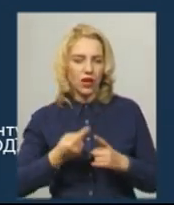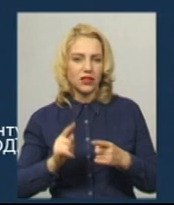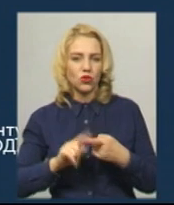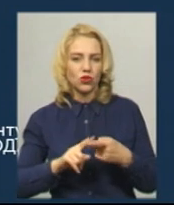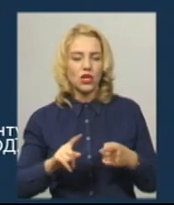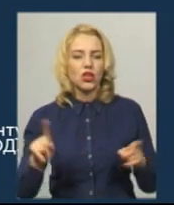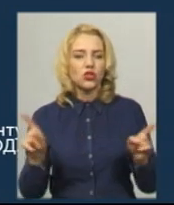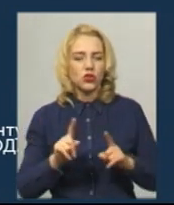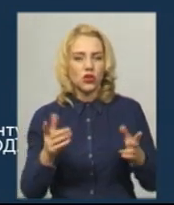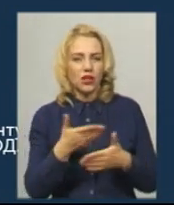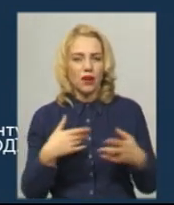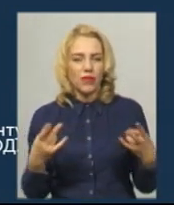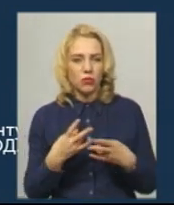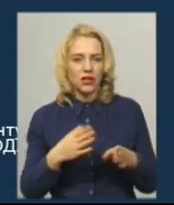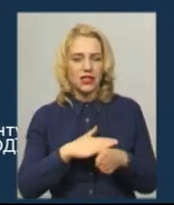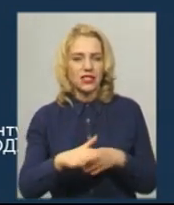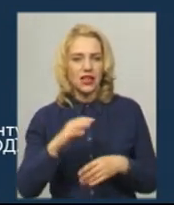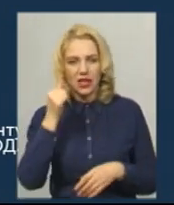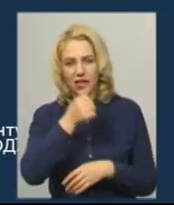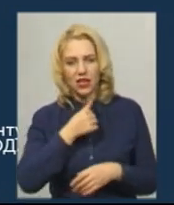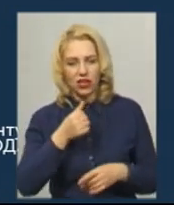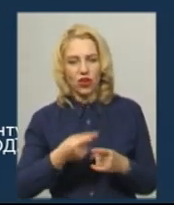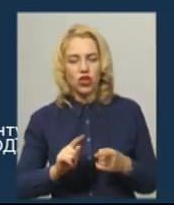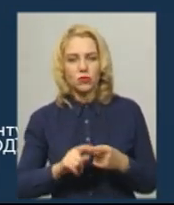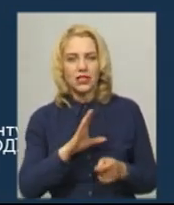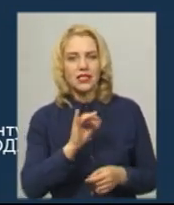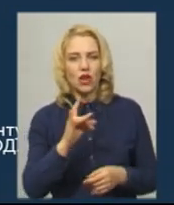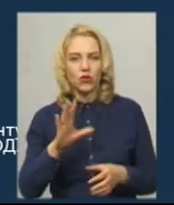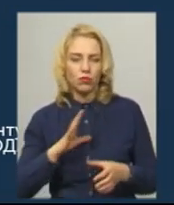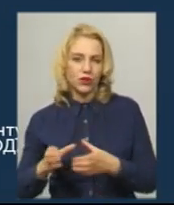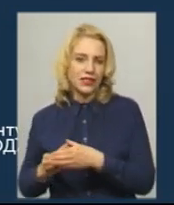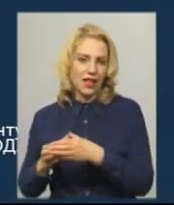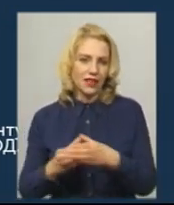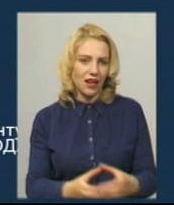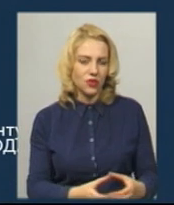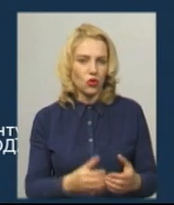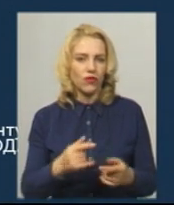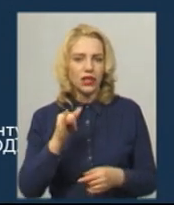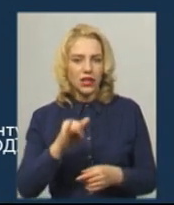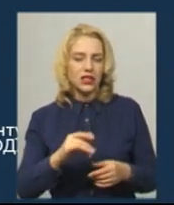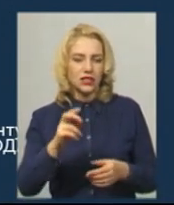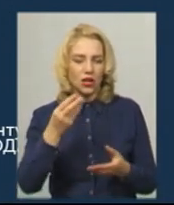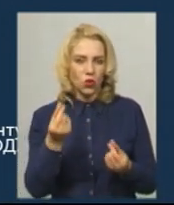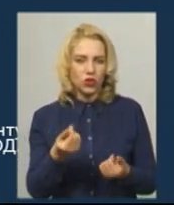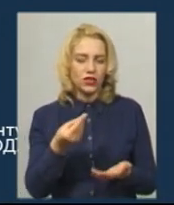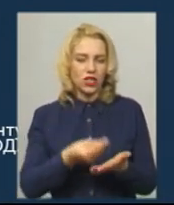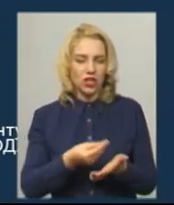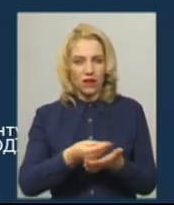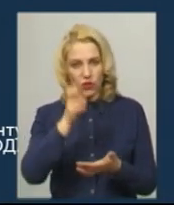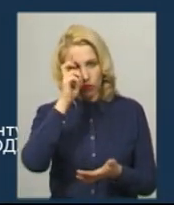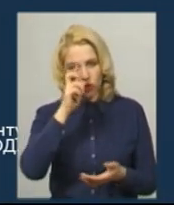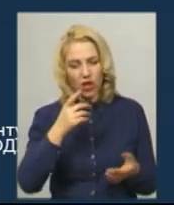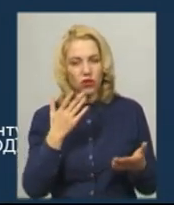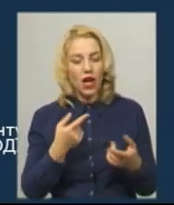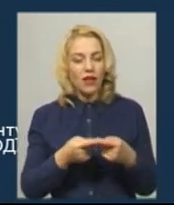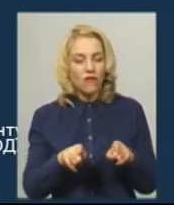що нам необхідно на цілий рік. Щоб ця сироватка зайшла централізовано, мається на увазі за кошти державного бюджету. Але так як вона